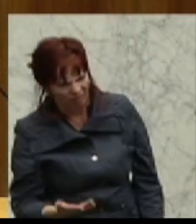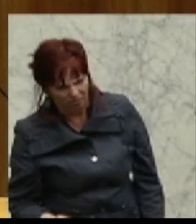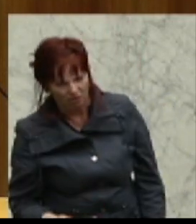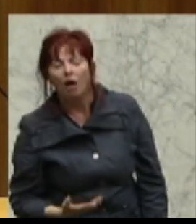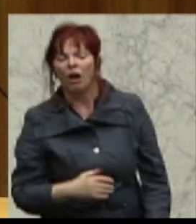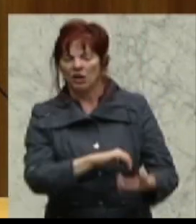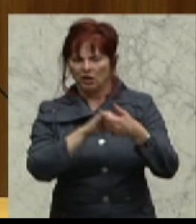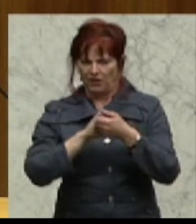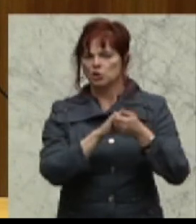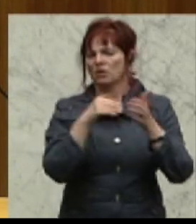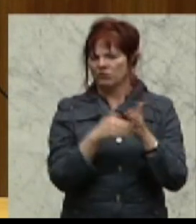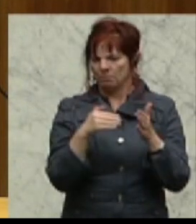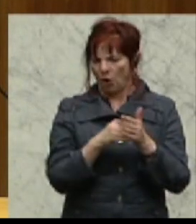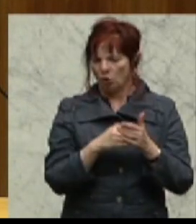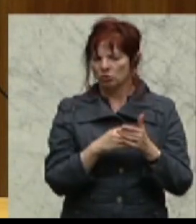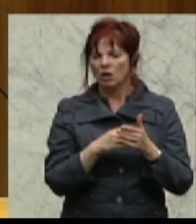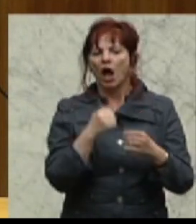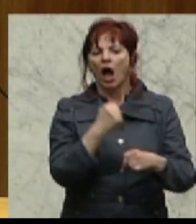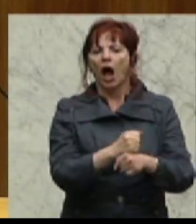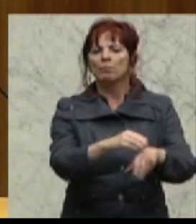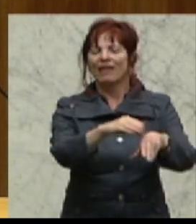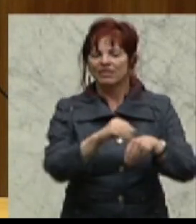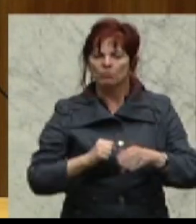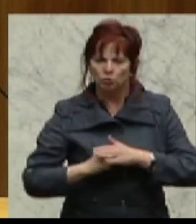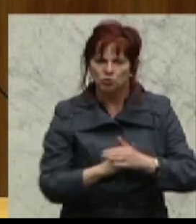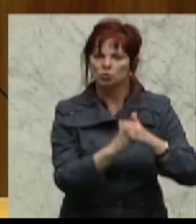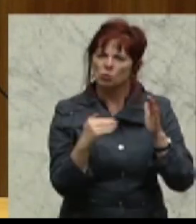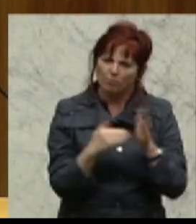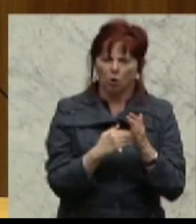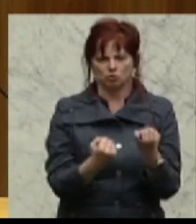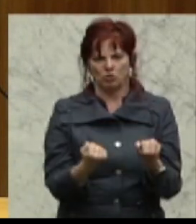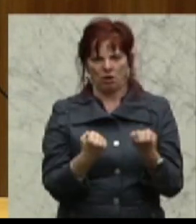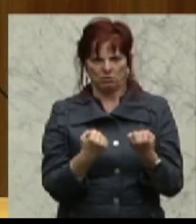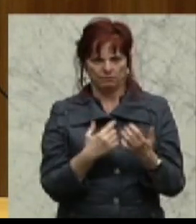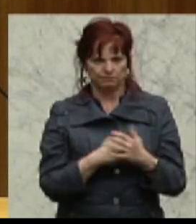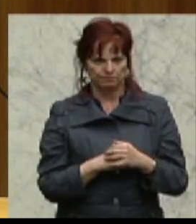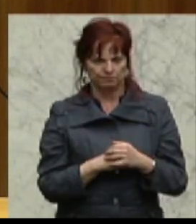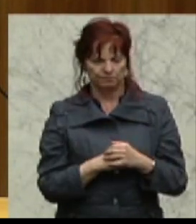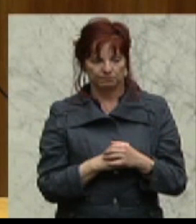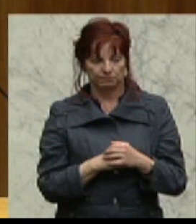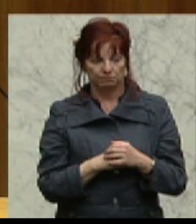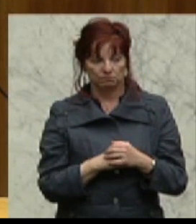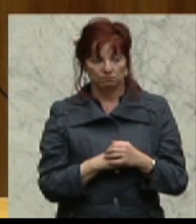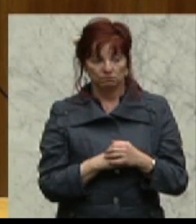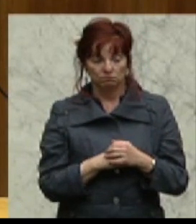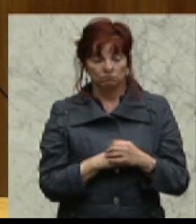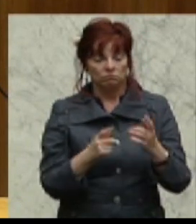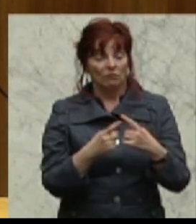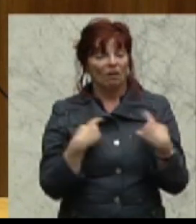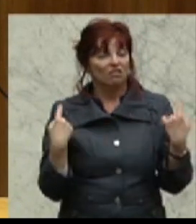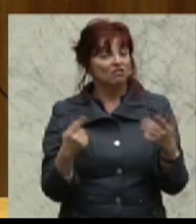eine starke Arbeitnehmerunterstützung. Wir haben ein Plus in der